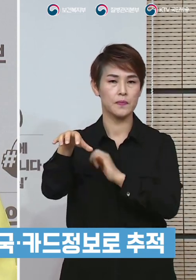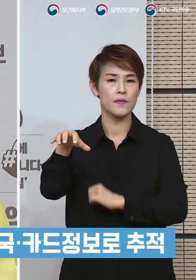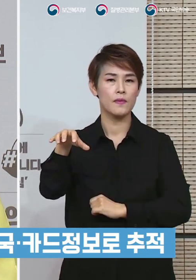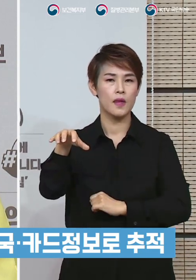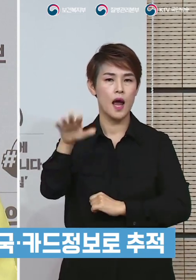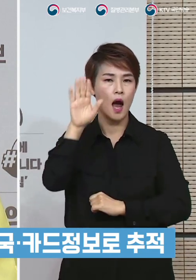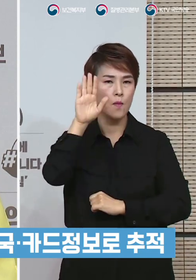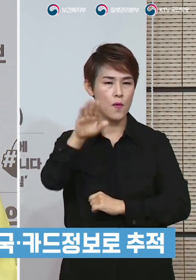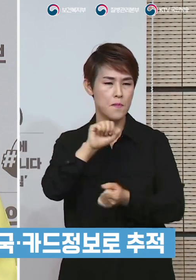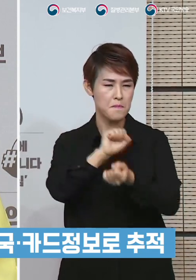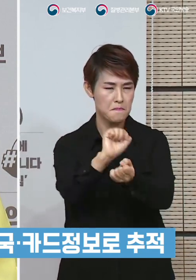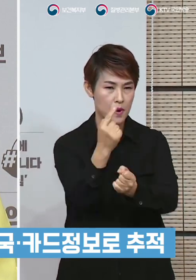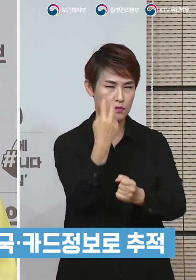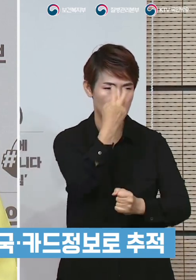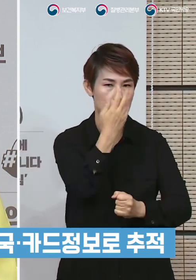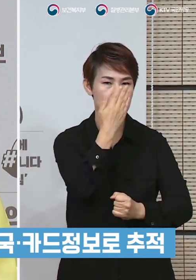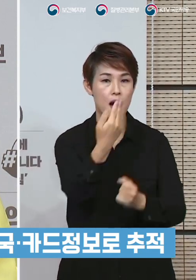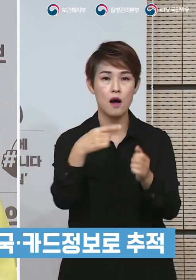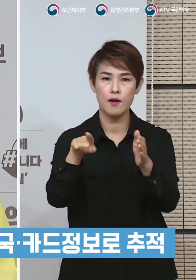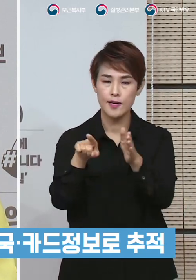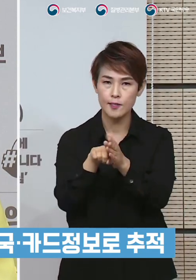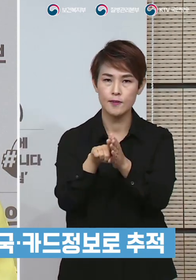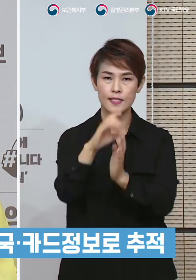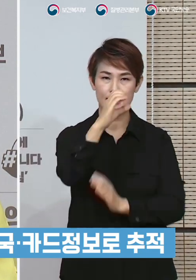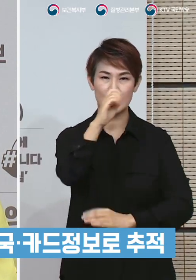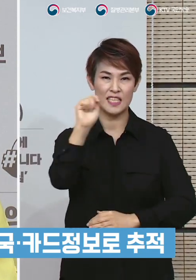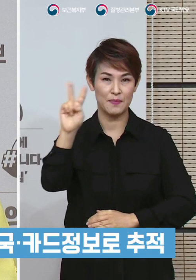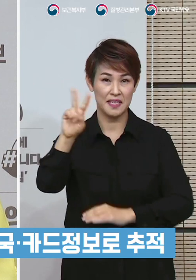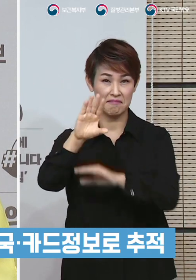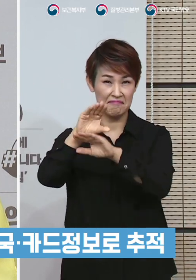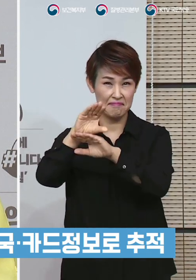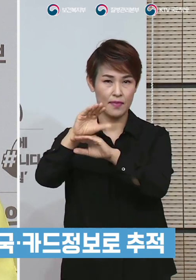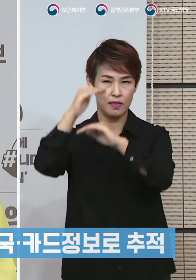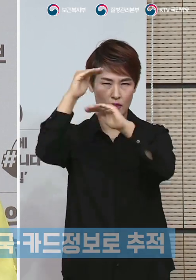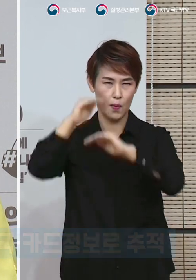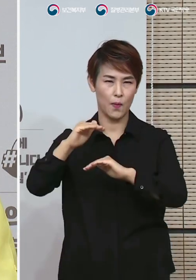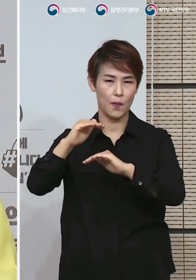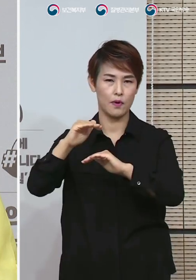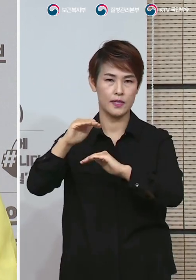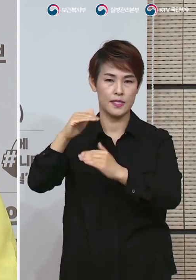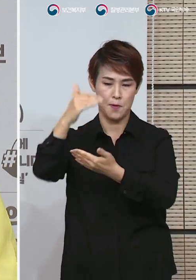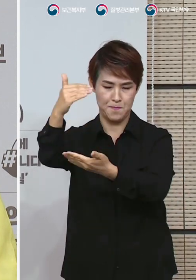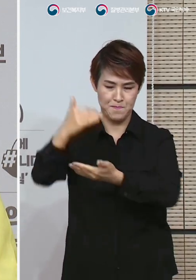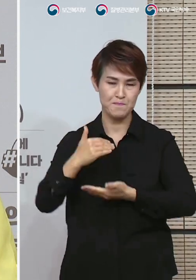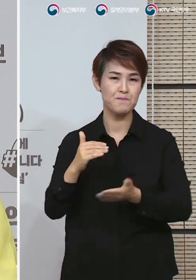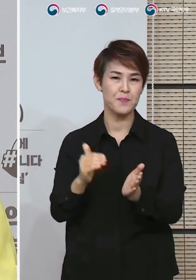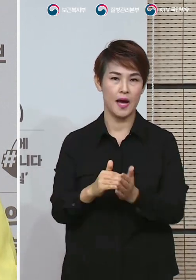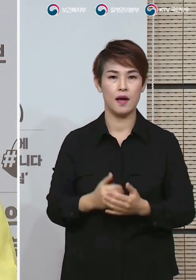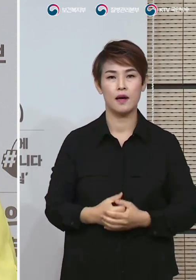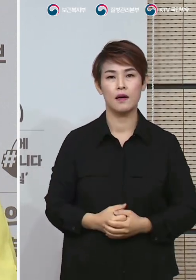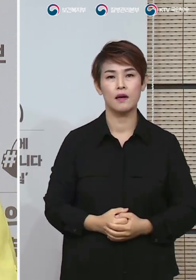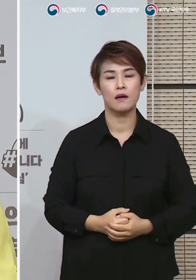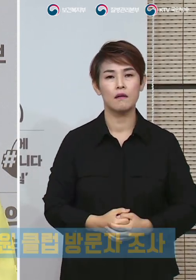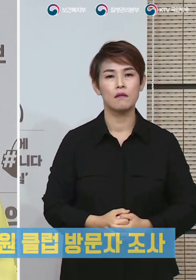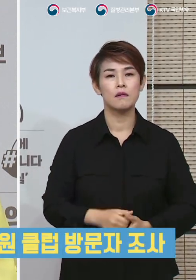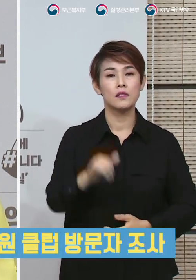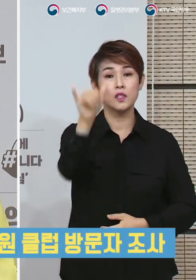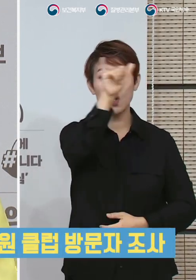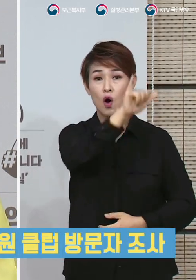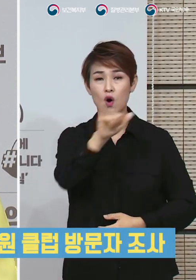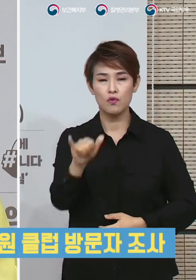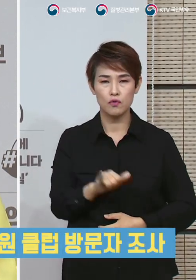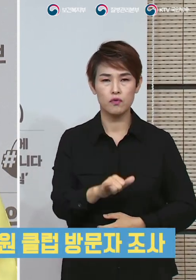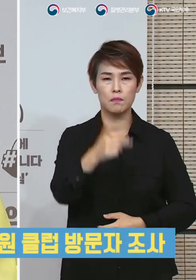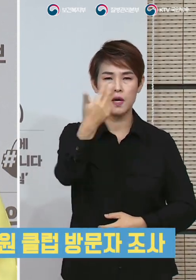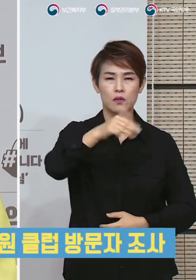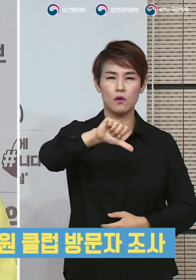역학조사가 충분히 이루어질 수 있도록 CCTB 자료를 확보하였습니다. 경찰청에서는 전국적으로 8